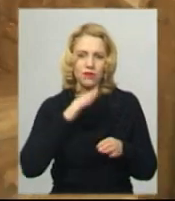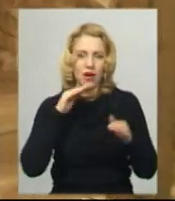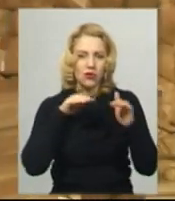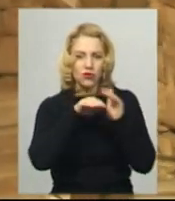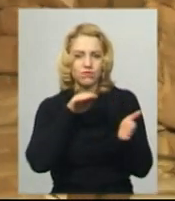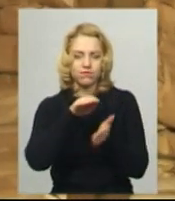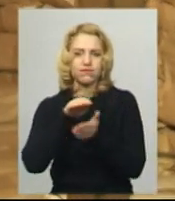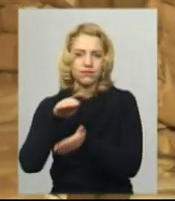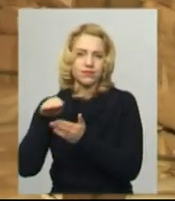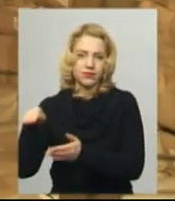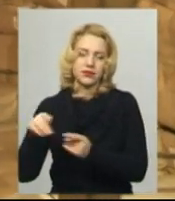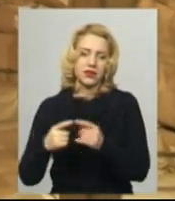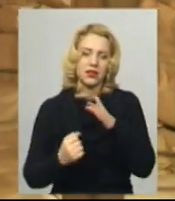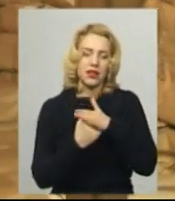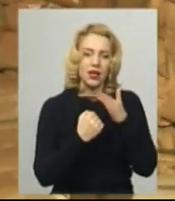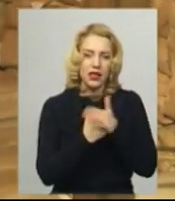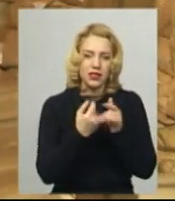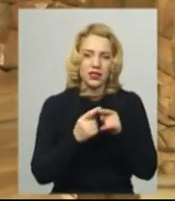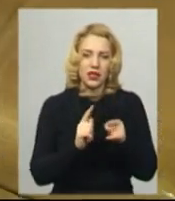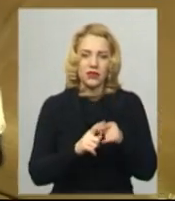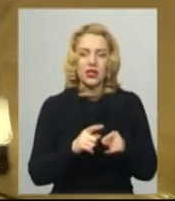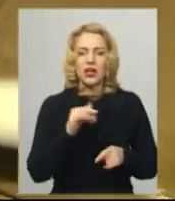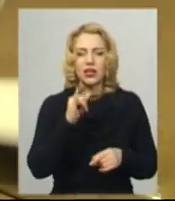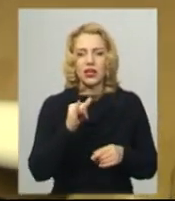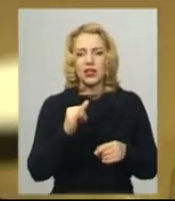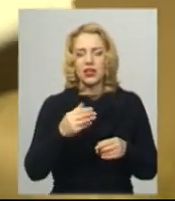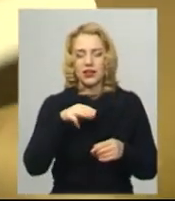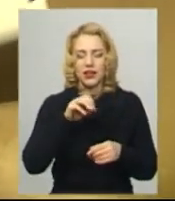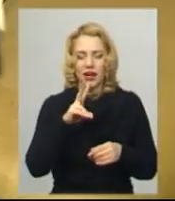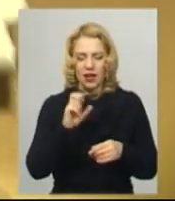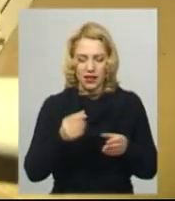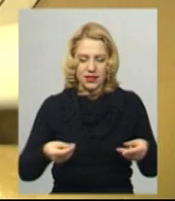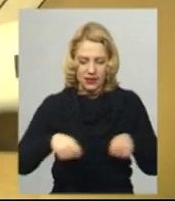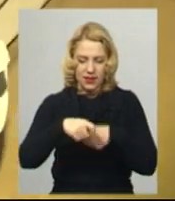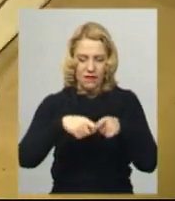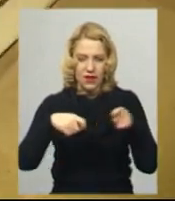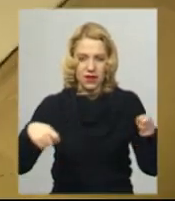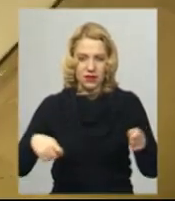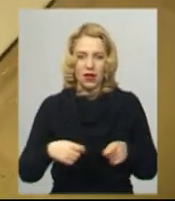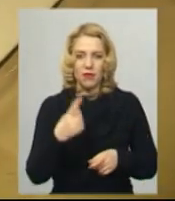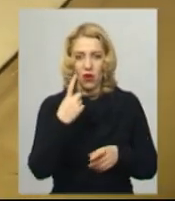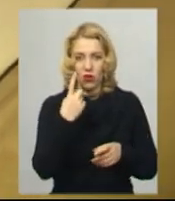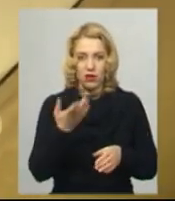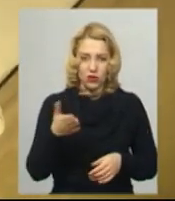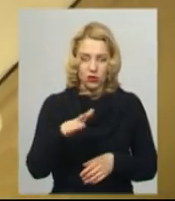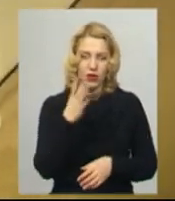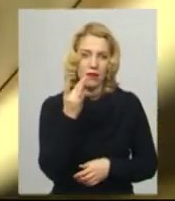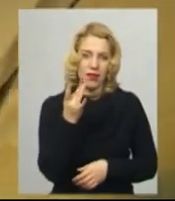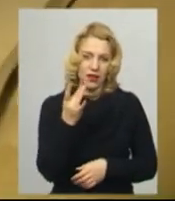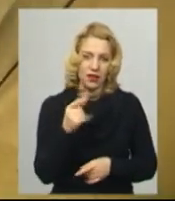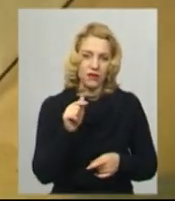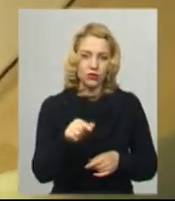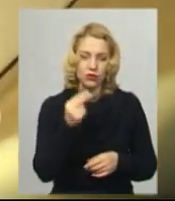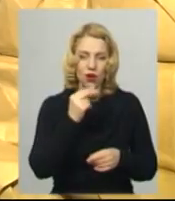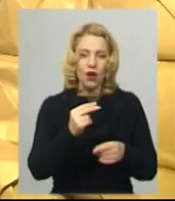картонні швидкошивачі, які коштують 4 гривні 50 копійок та теки із зав'язками. Їхня вартість – 5 гривень 80 копійок кожна. Продукції тут, каже